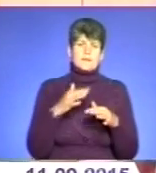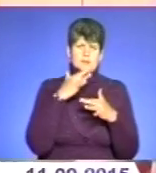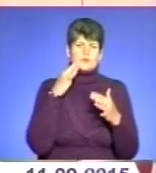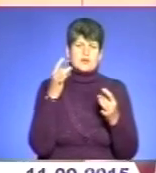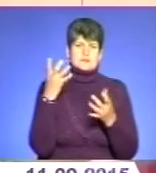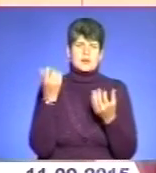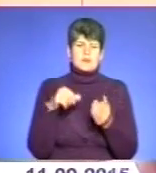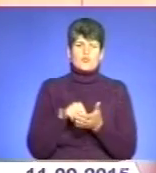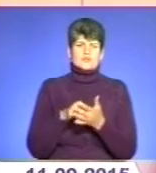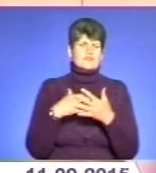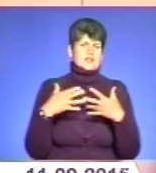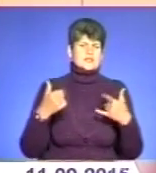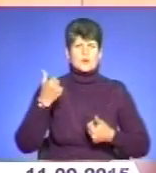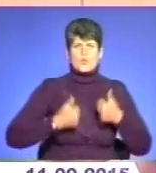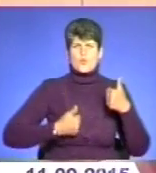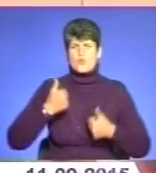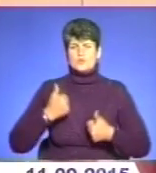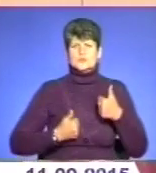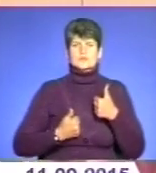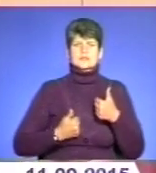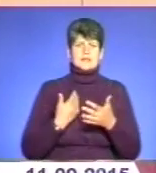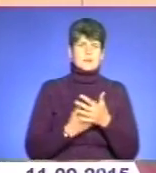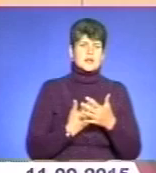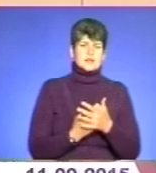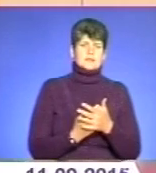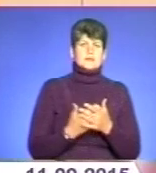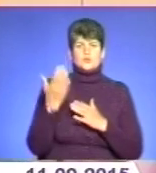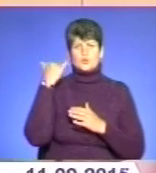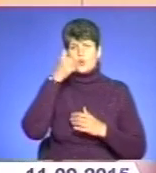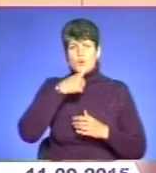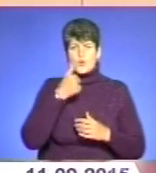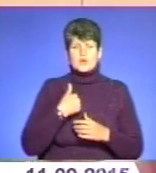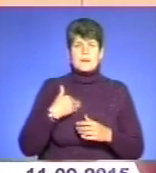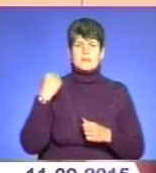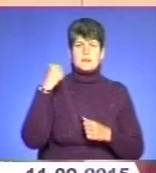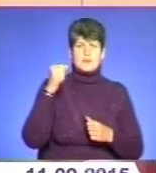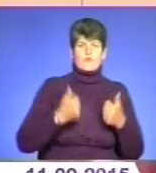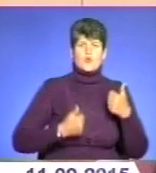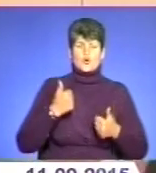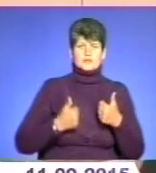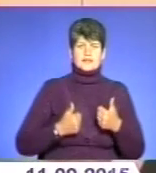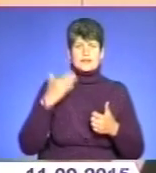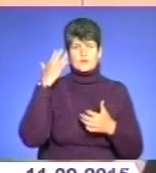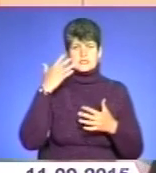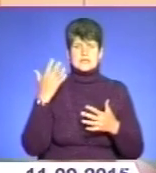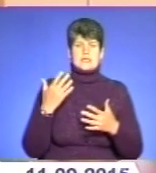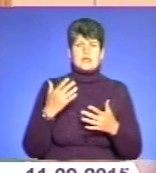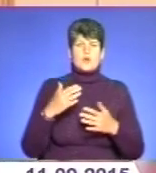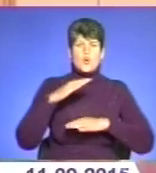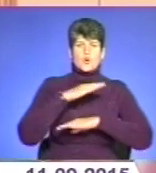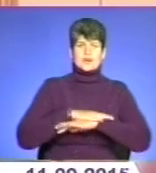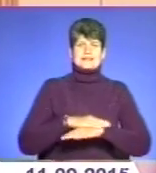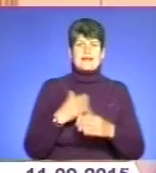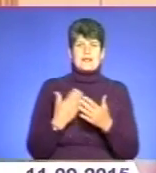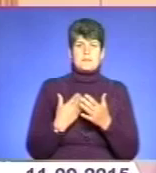участь у різноманітних конкурсах. Наприклад, минулого року я перемів в конкурсі інноваційний урок та урок з елементами футболу